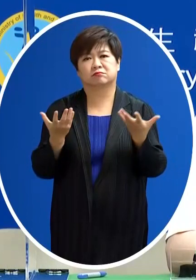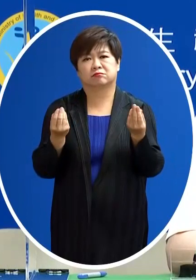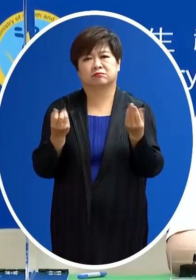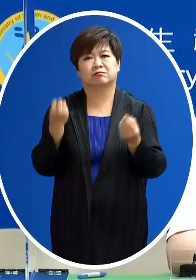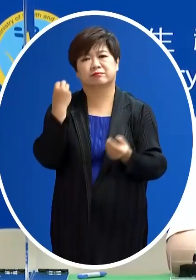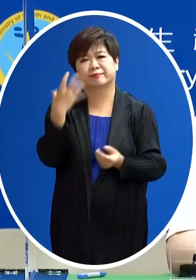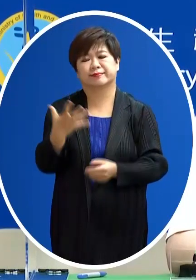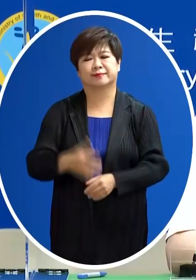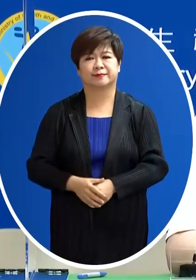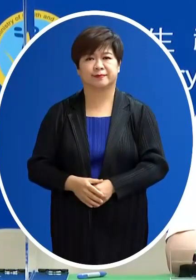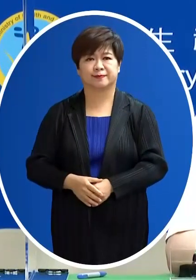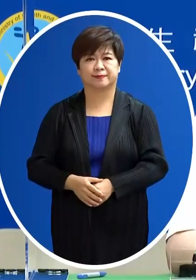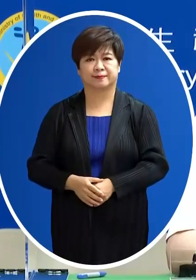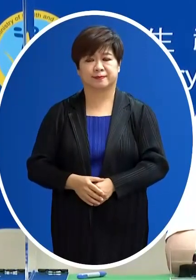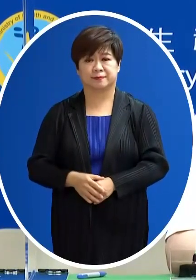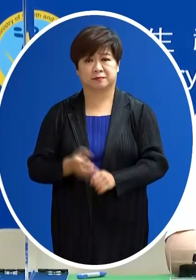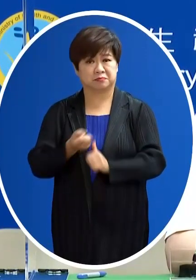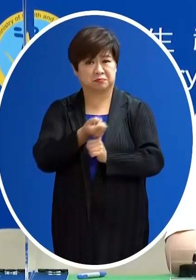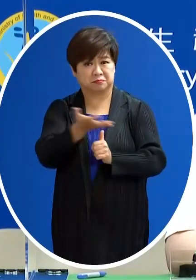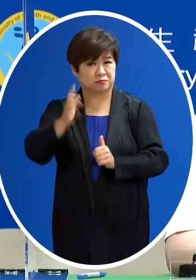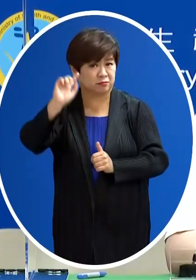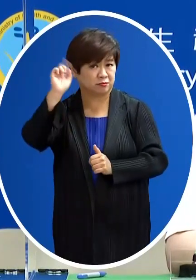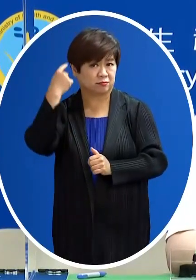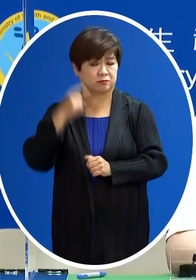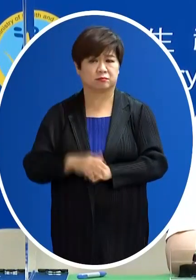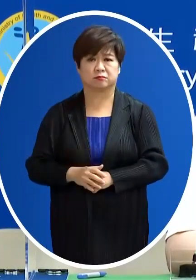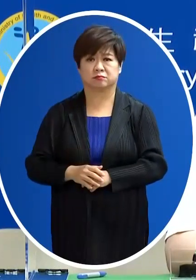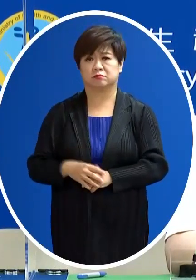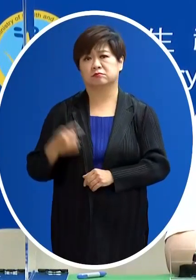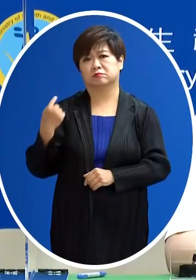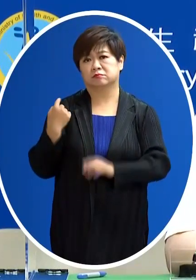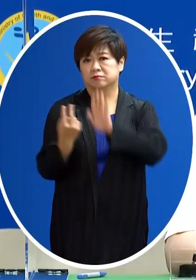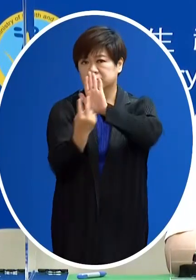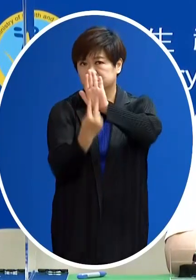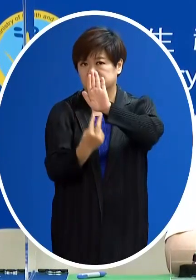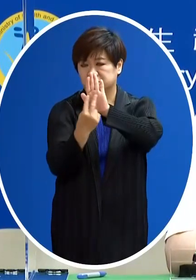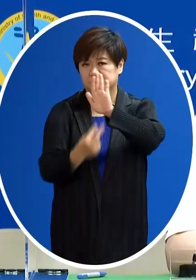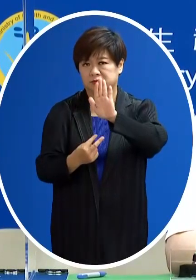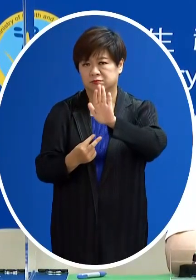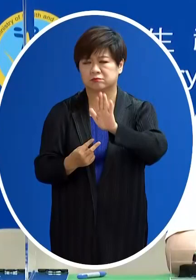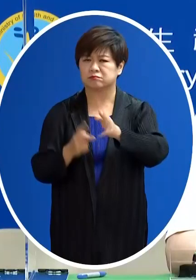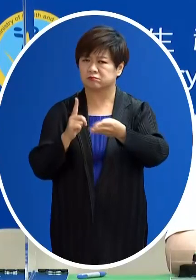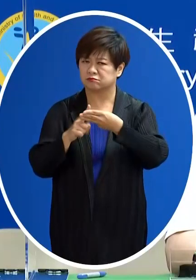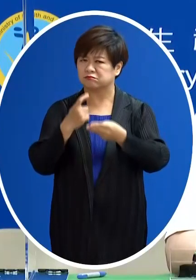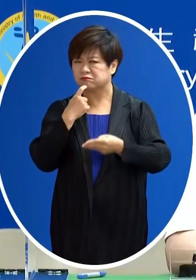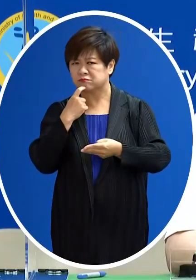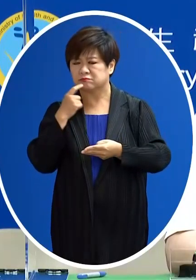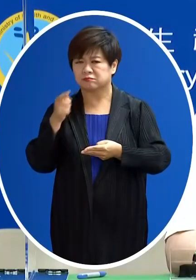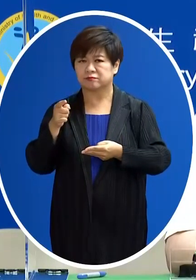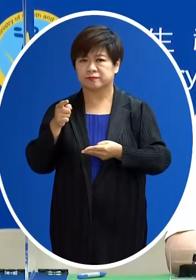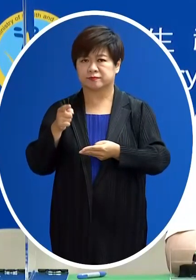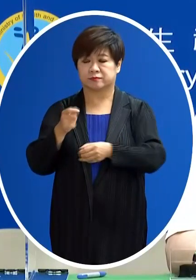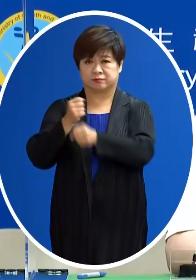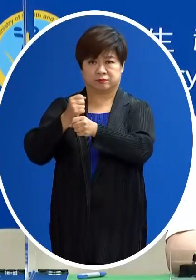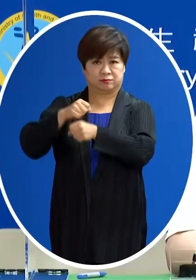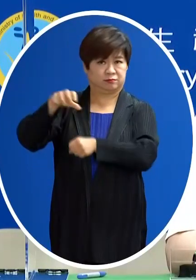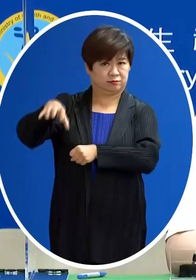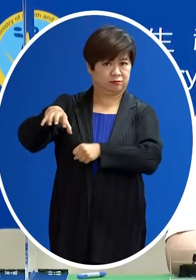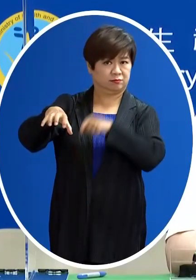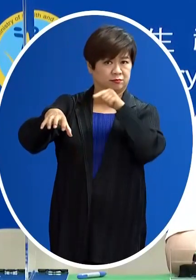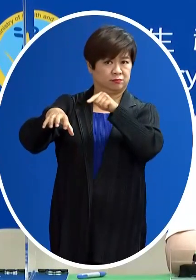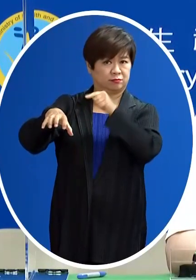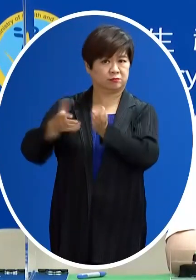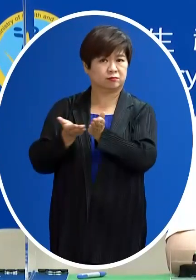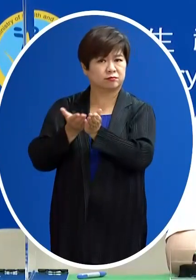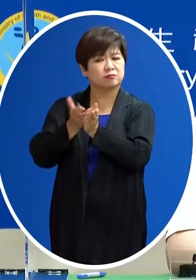結果 那感染源的部分就是說 昨天有說明過主要還是認為說是這個職場這邊就是船